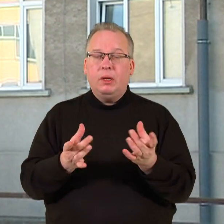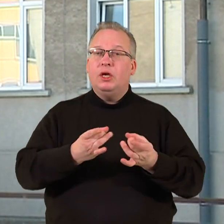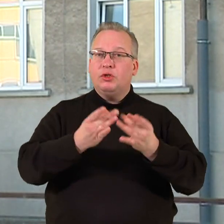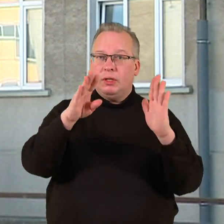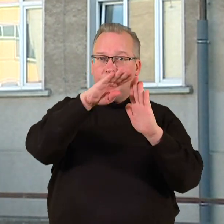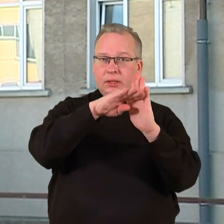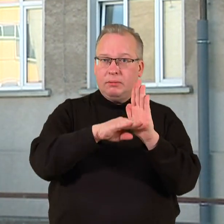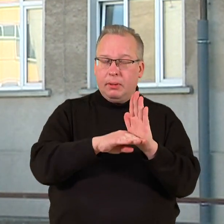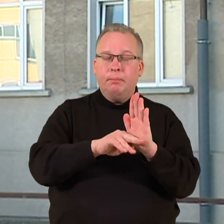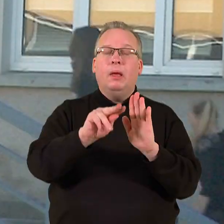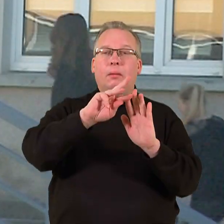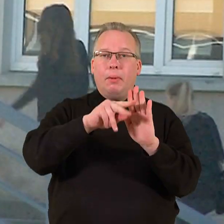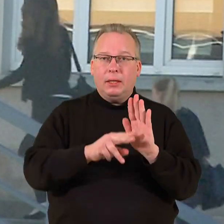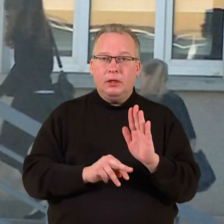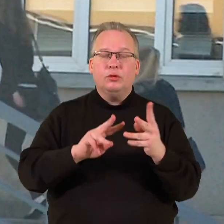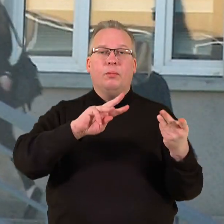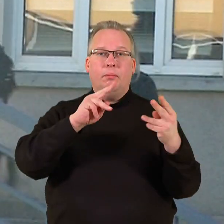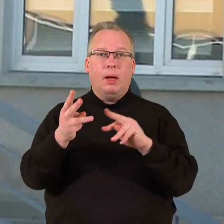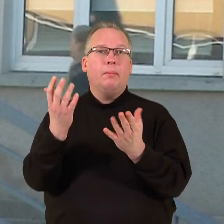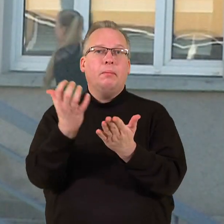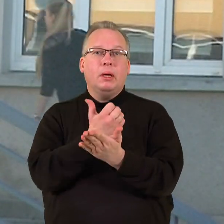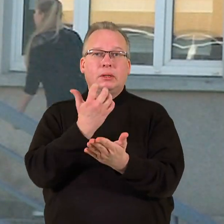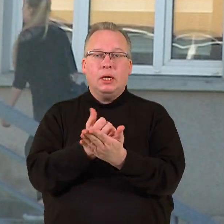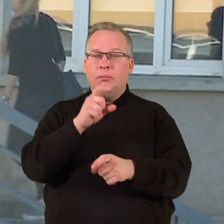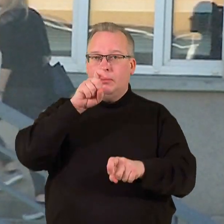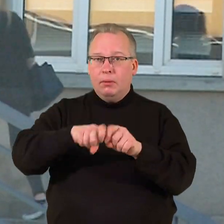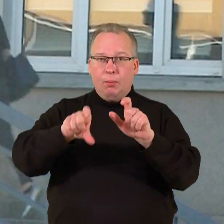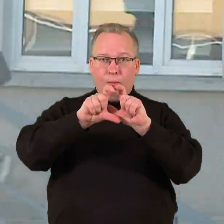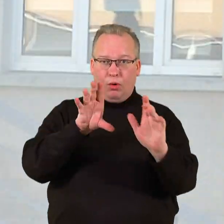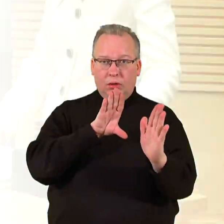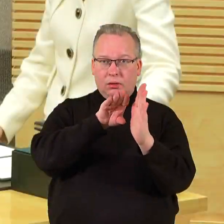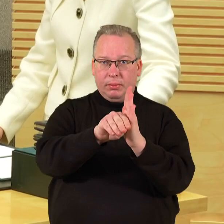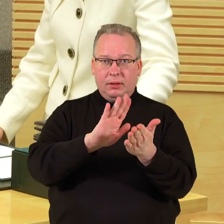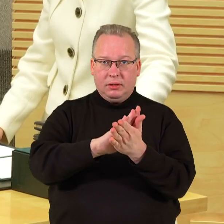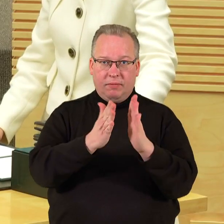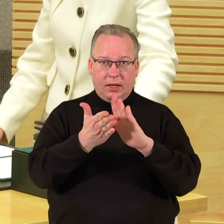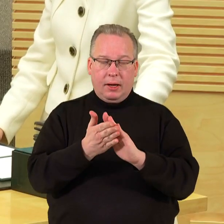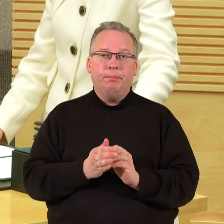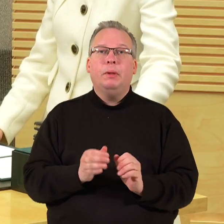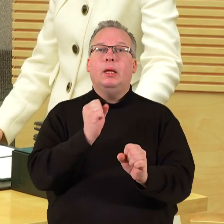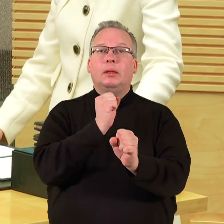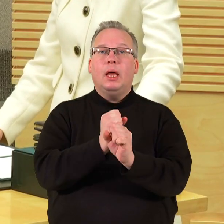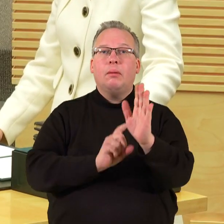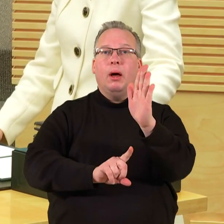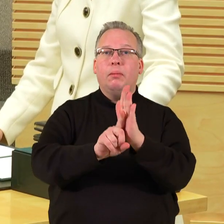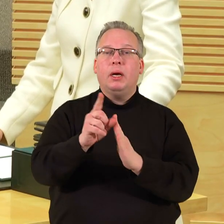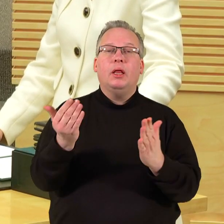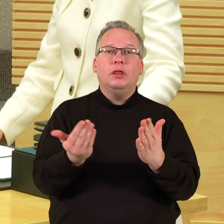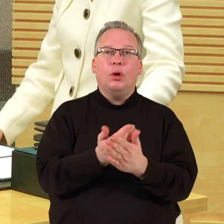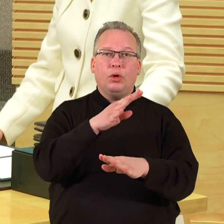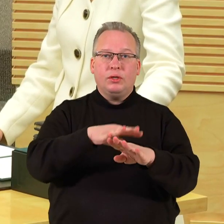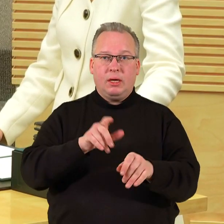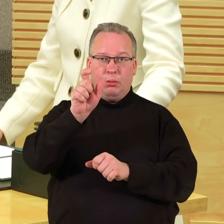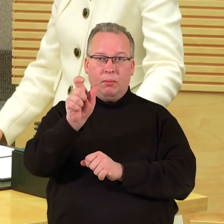įstatymo pataisos keis dabartinę pasiekimų patikrinimų mokyklose tvarka. Darbą pradėjo naujoji Seimo narė